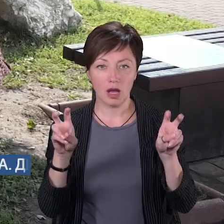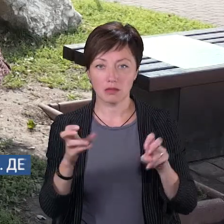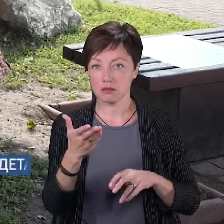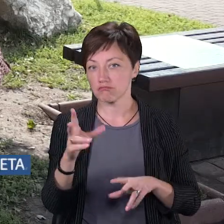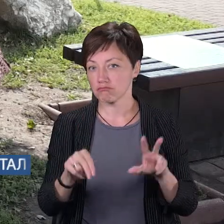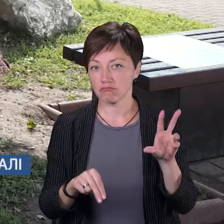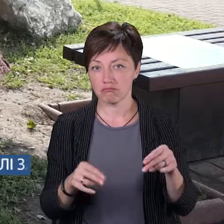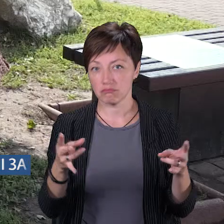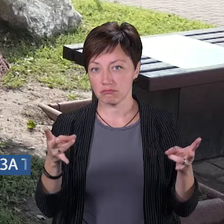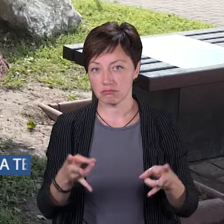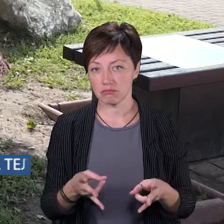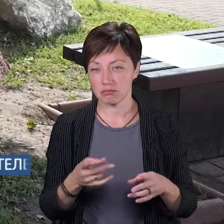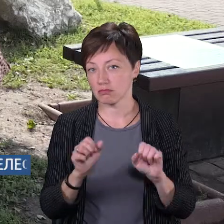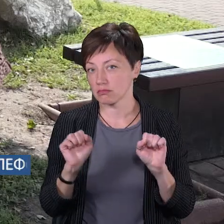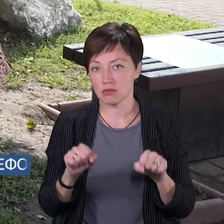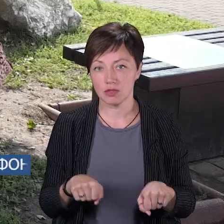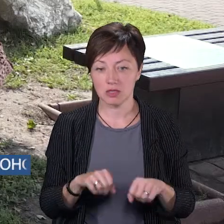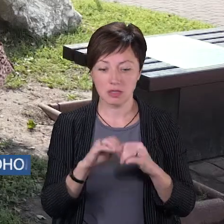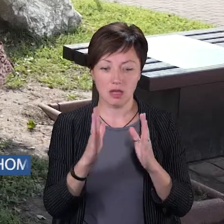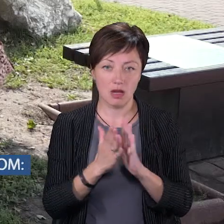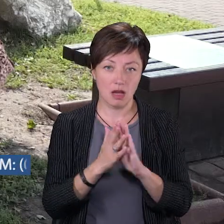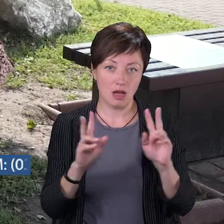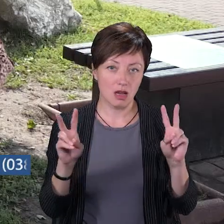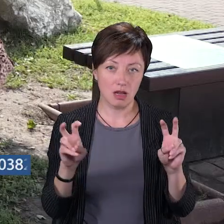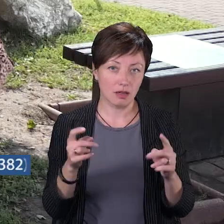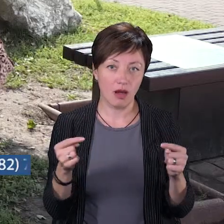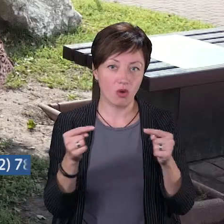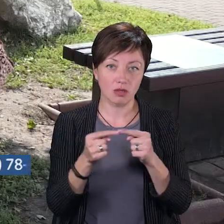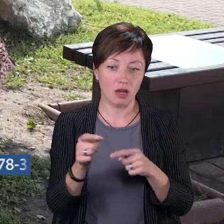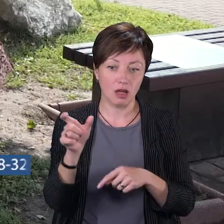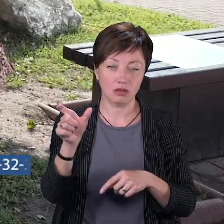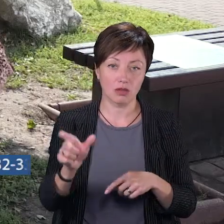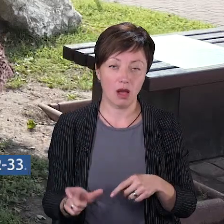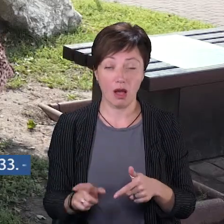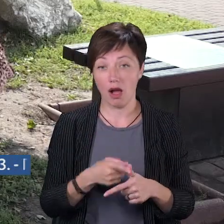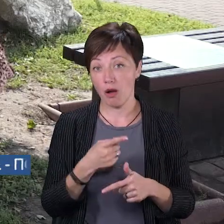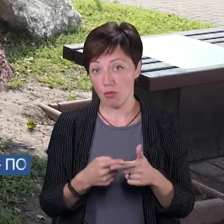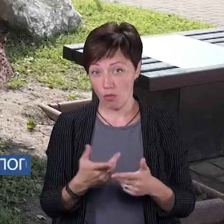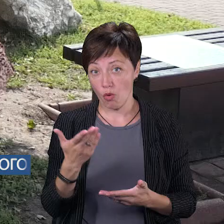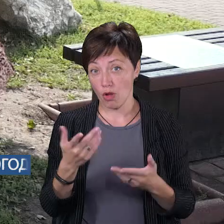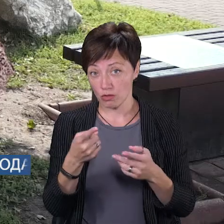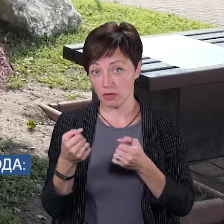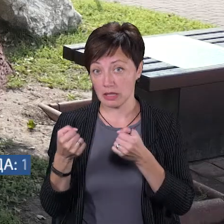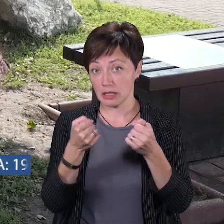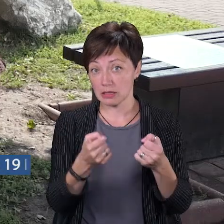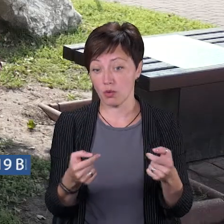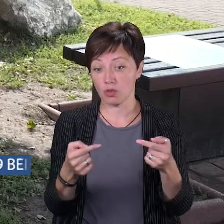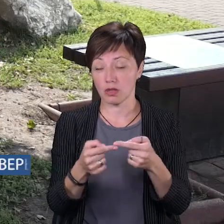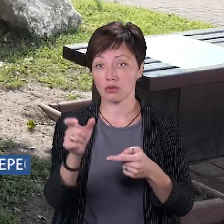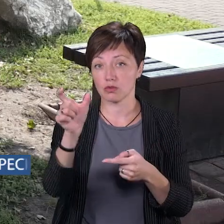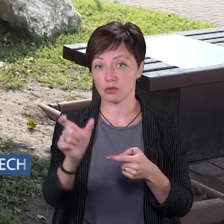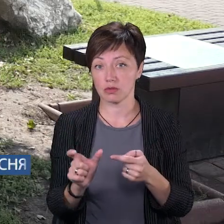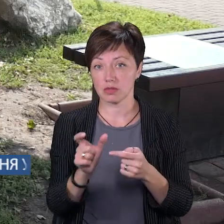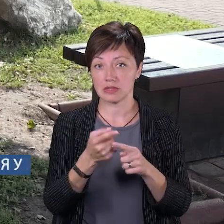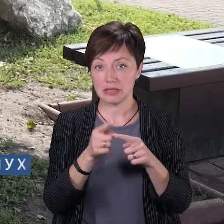яке ви вважаєте за потрібне, це може бути і загальне гасло, не конкретно за когось, або ж якщо ви їдете конкретно за когось, то тоді